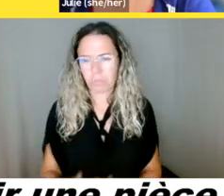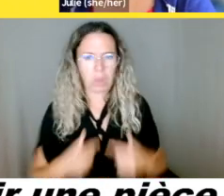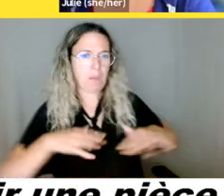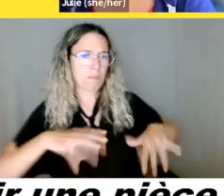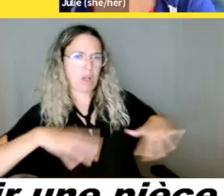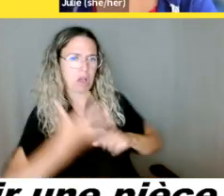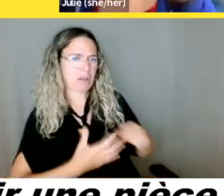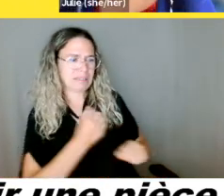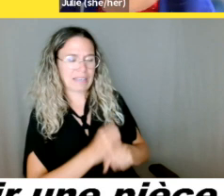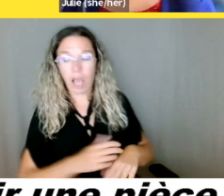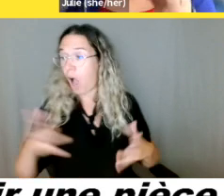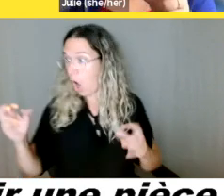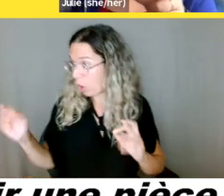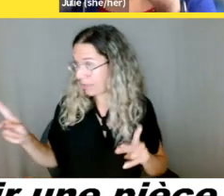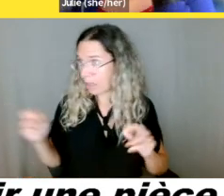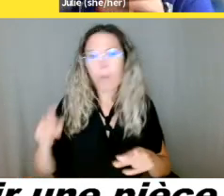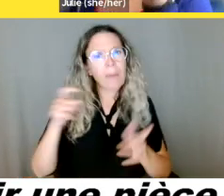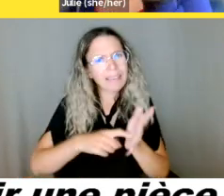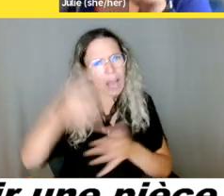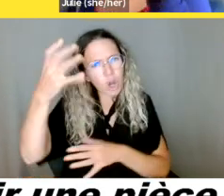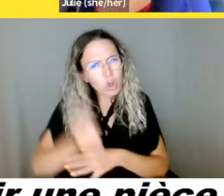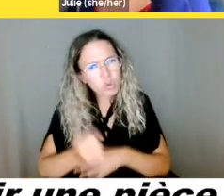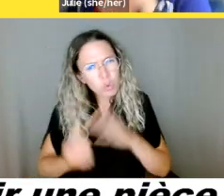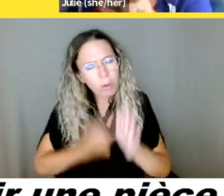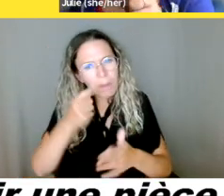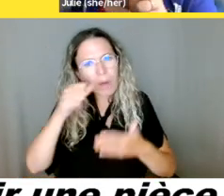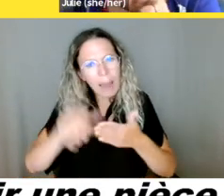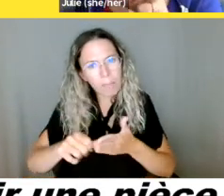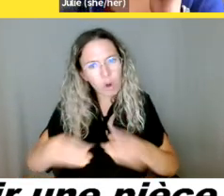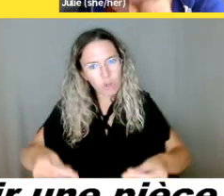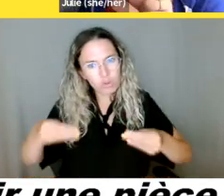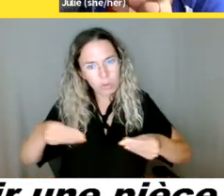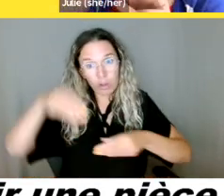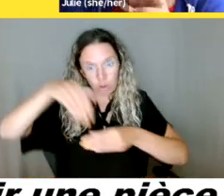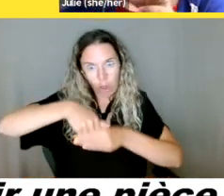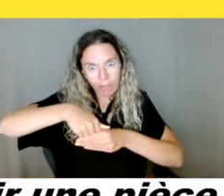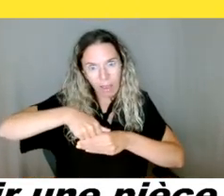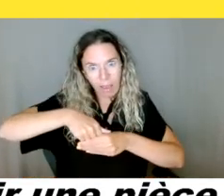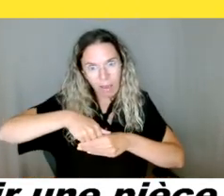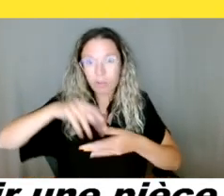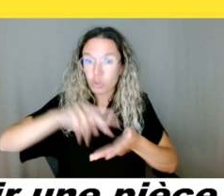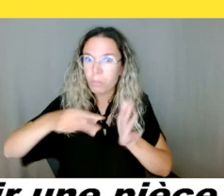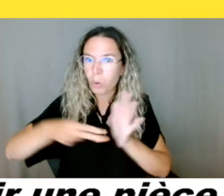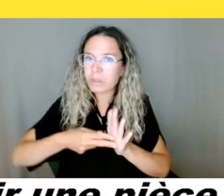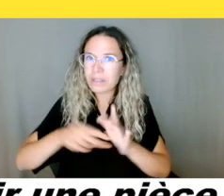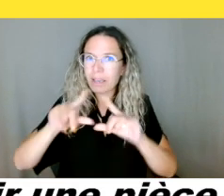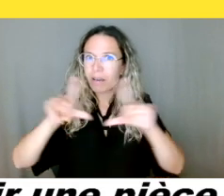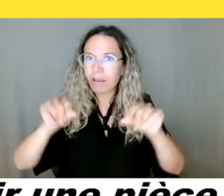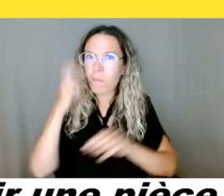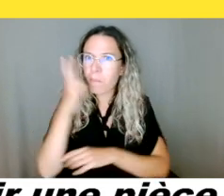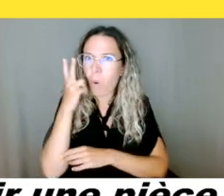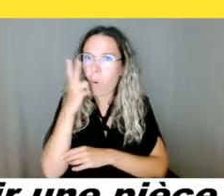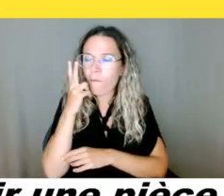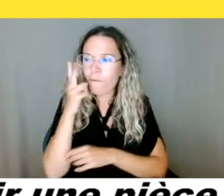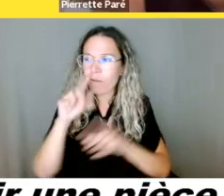vous étiez supposé d'avoir reçu la petite carte mauve. Non, après... Non, je n jamais eu ça. Jamais,